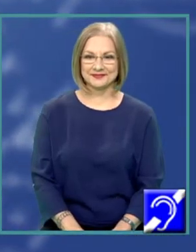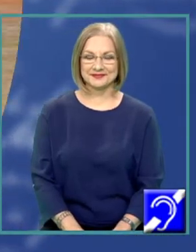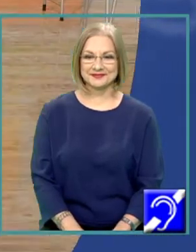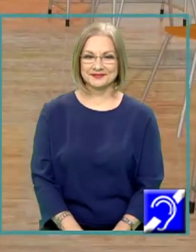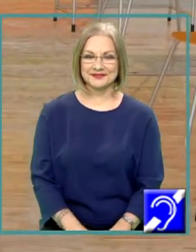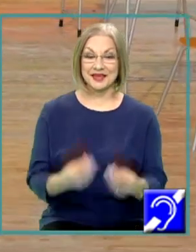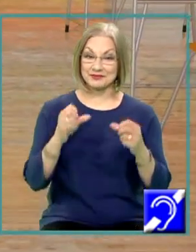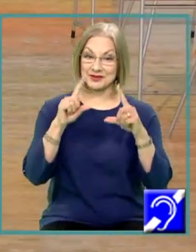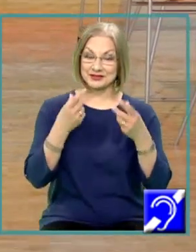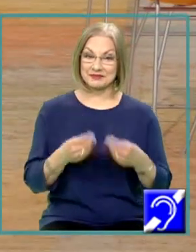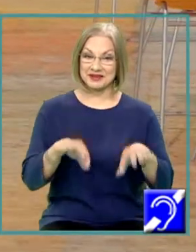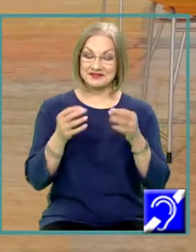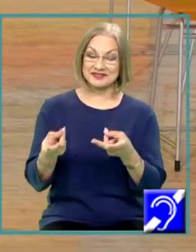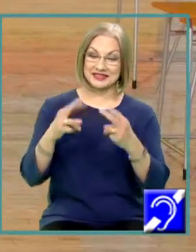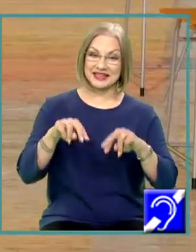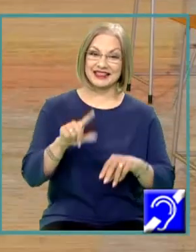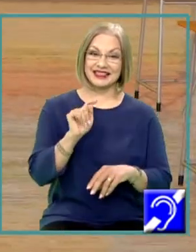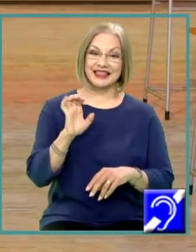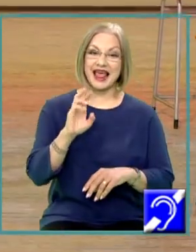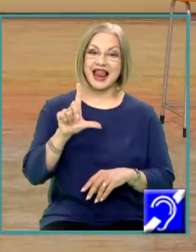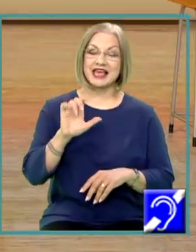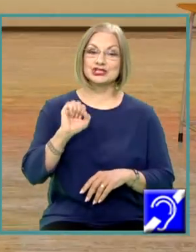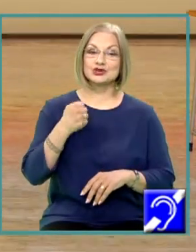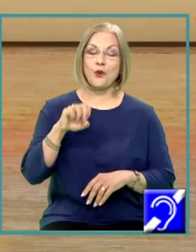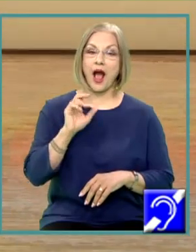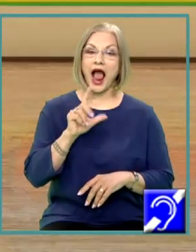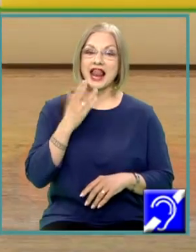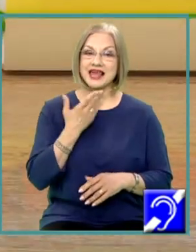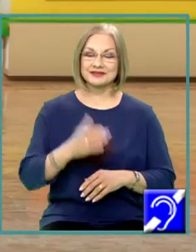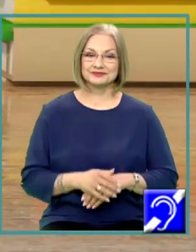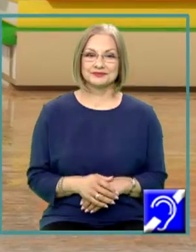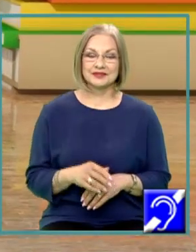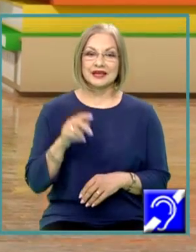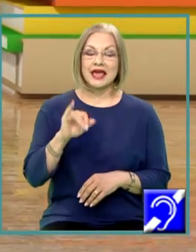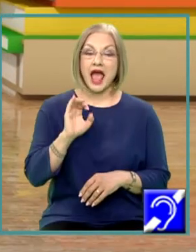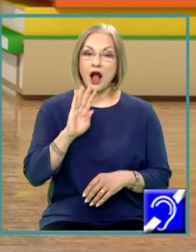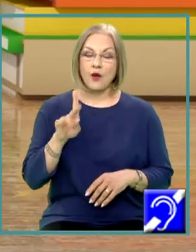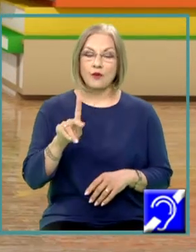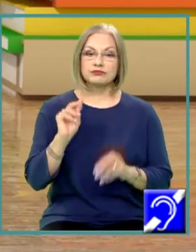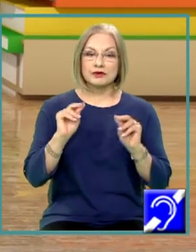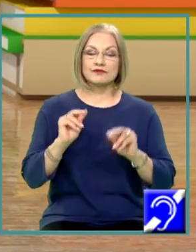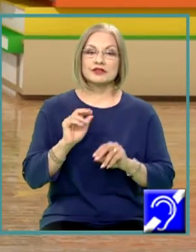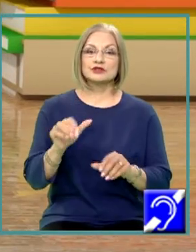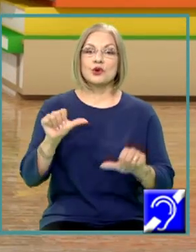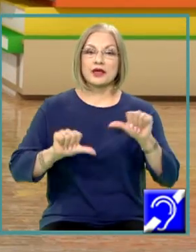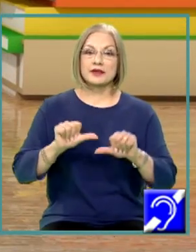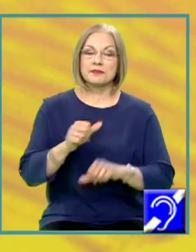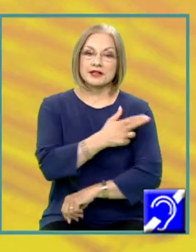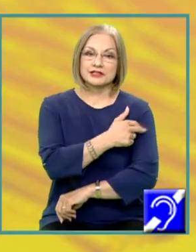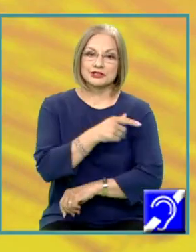Bună ziua și bine ați revenit la Teleșcoală! Mă numesc Voi Chițoniu Iacob și sunt profesor de chimie la Colegiul Tehnic Energetic.